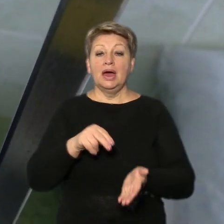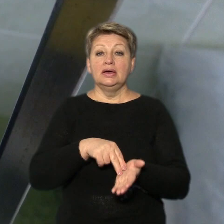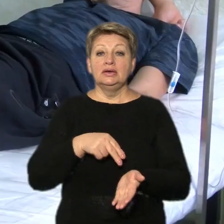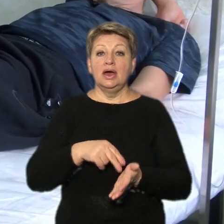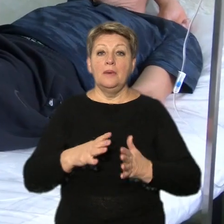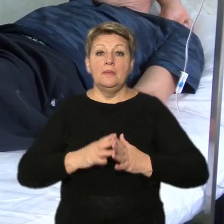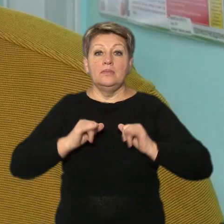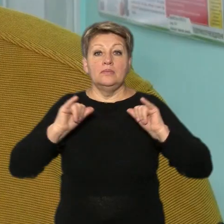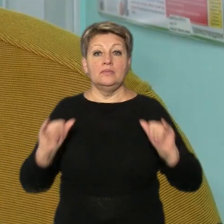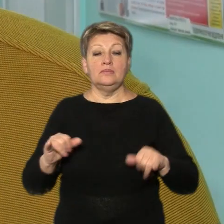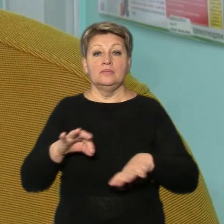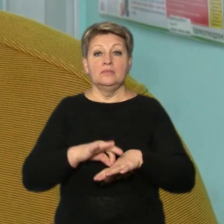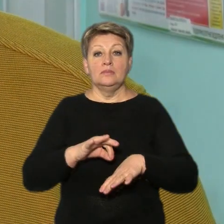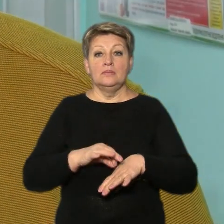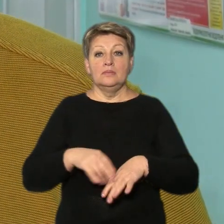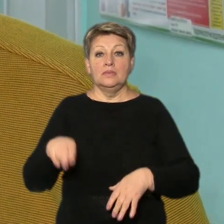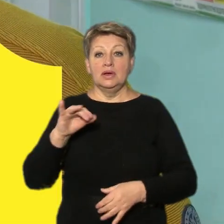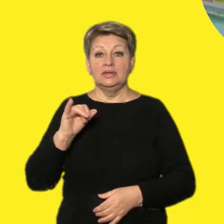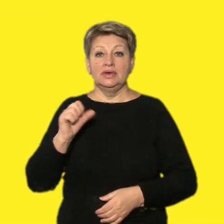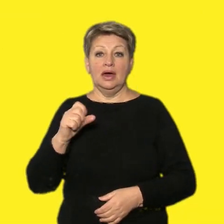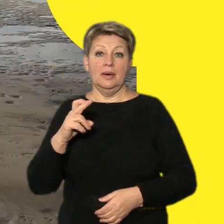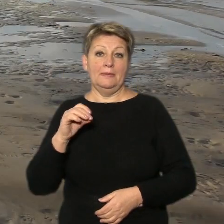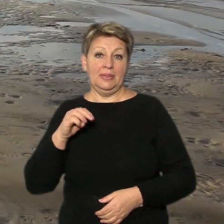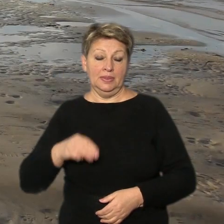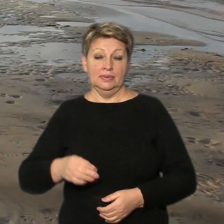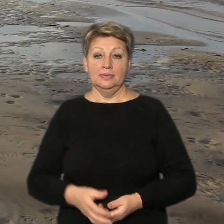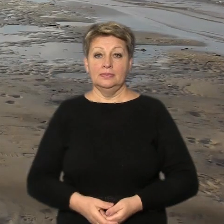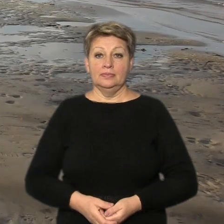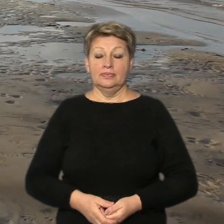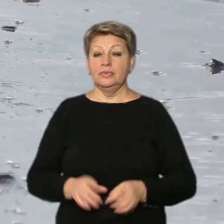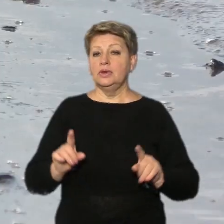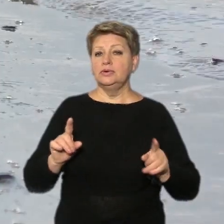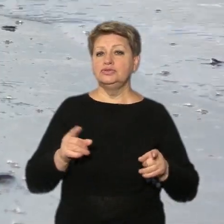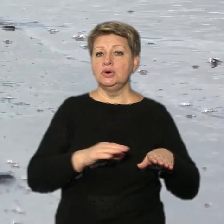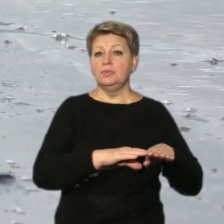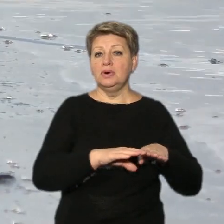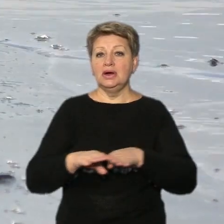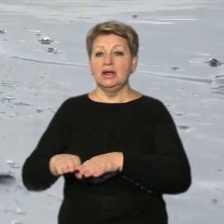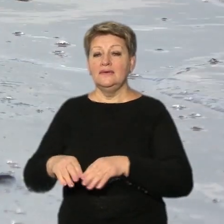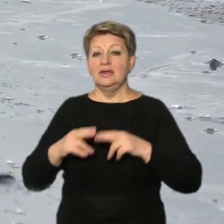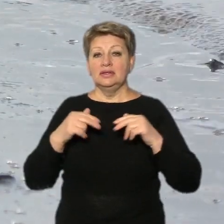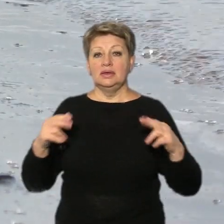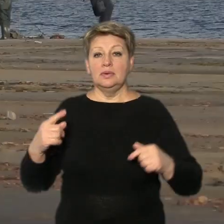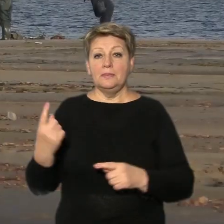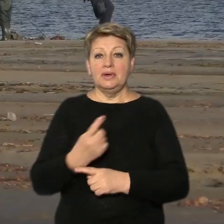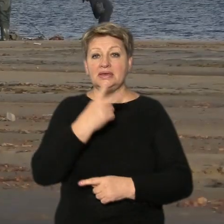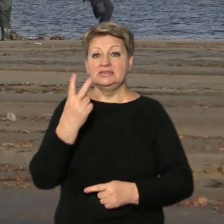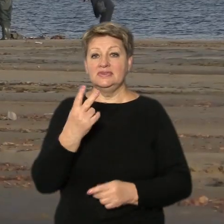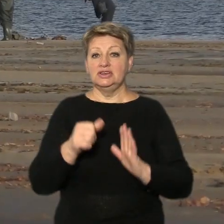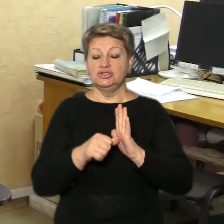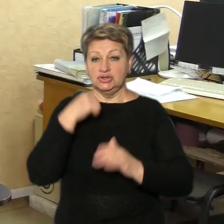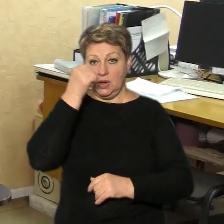Більше діабетиків. Вживав багато солодкого. Чому рівень Дніпра вперше за 26 років впав до